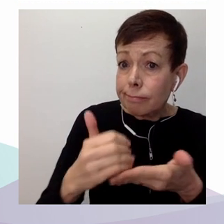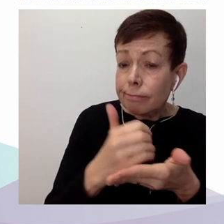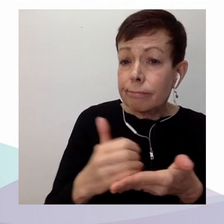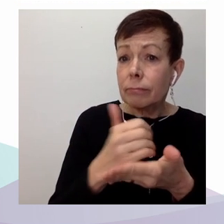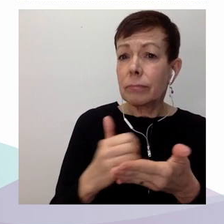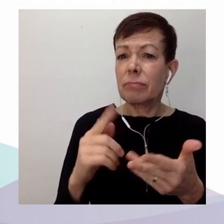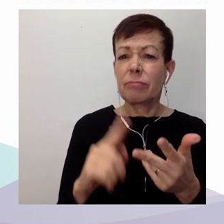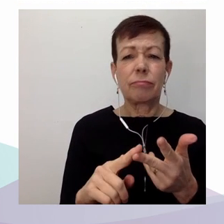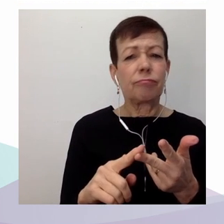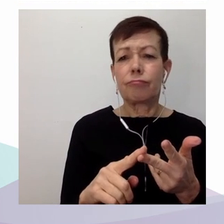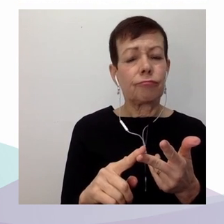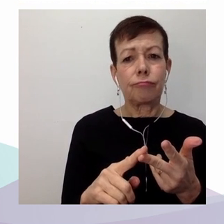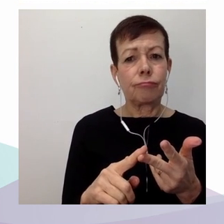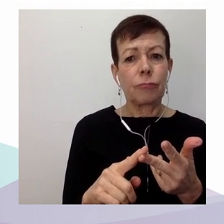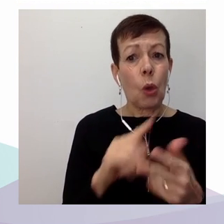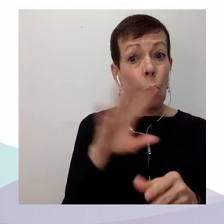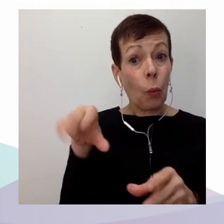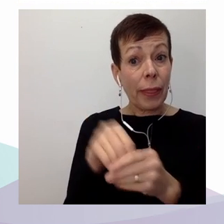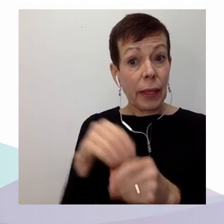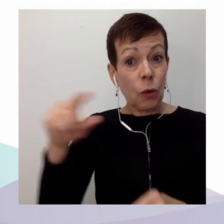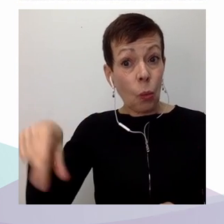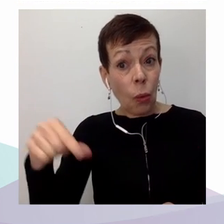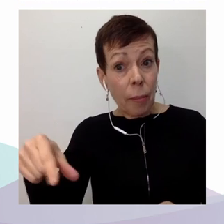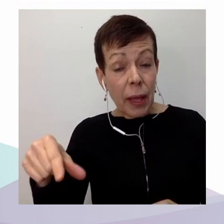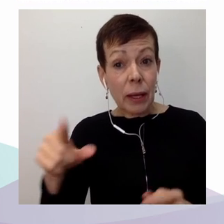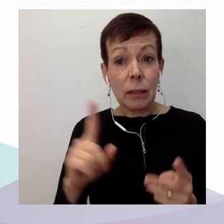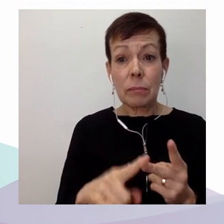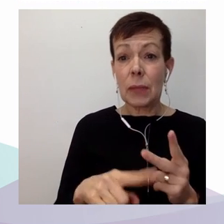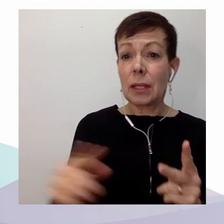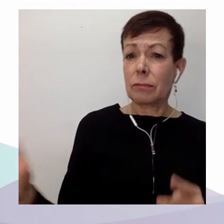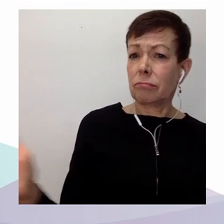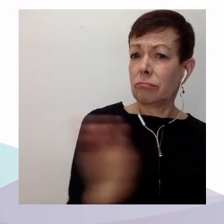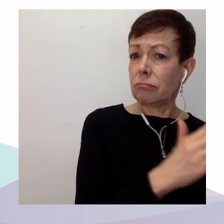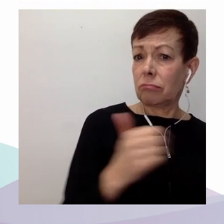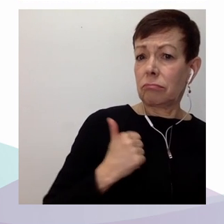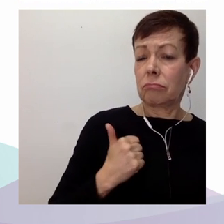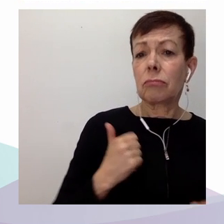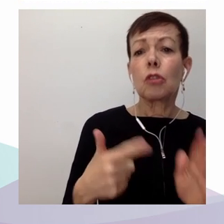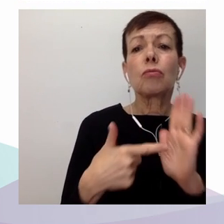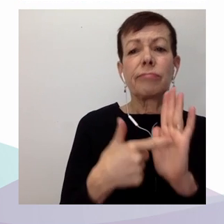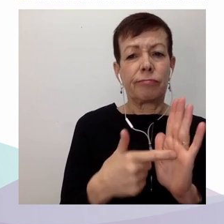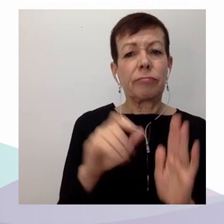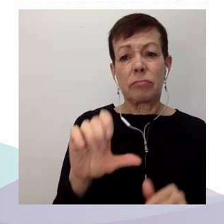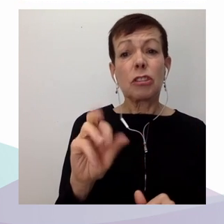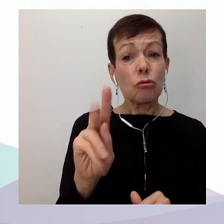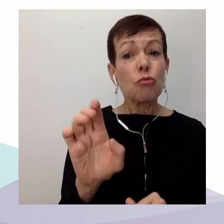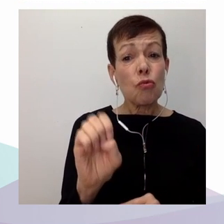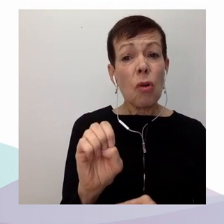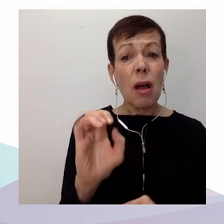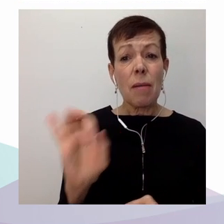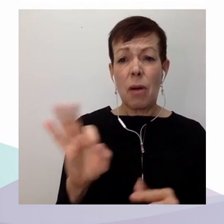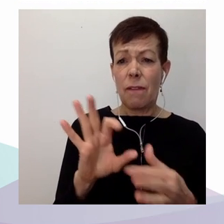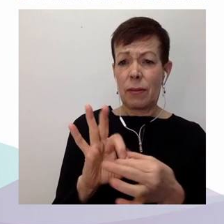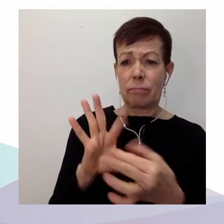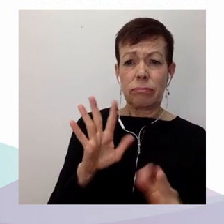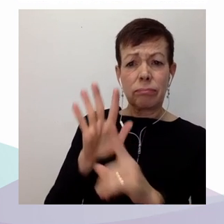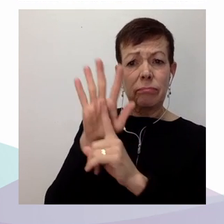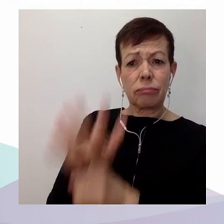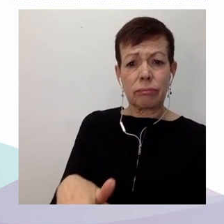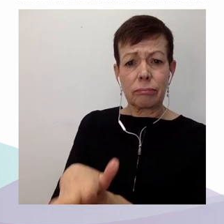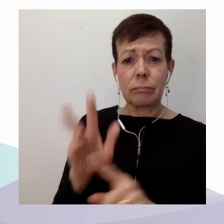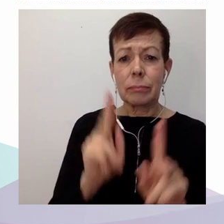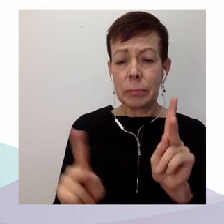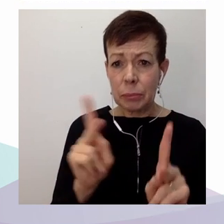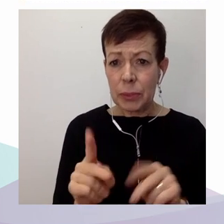'insolidarité qui a